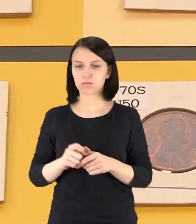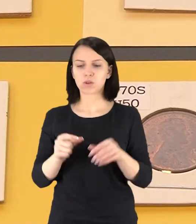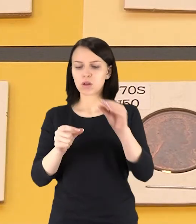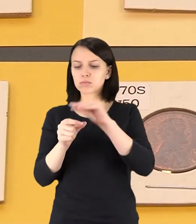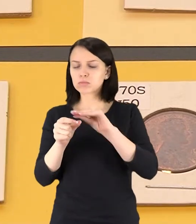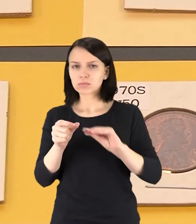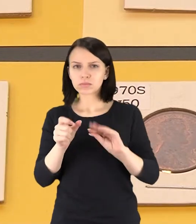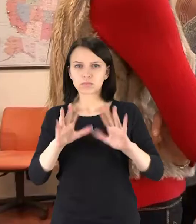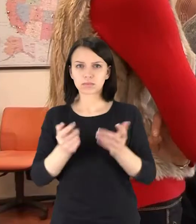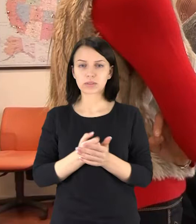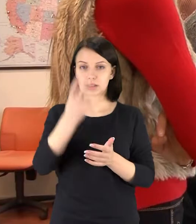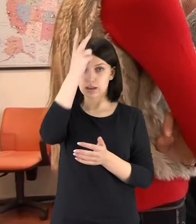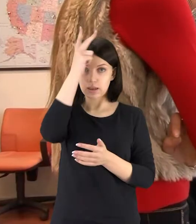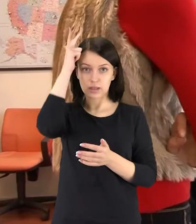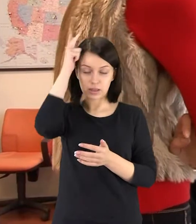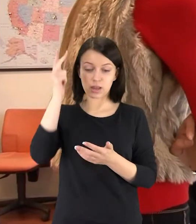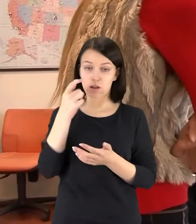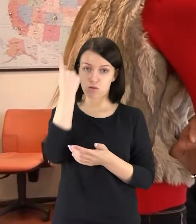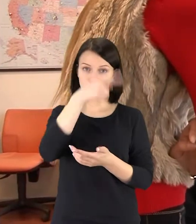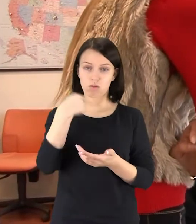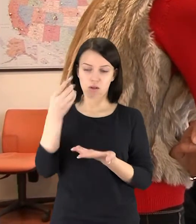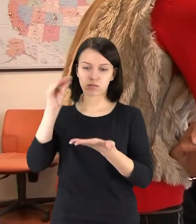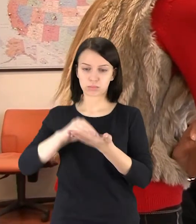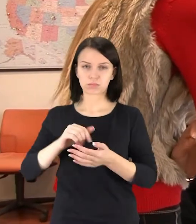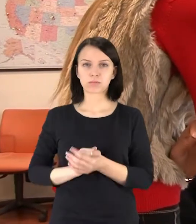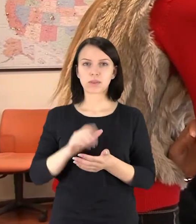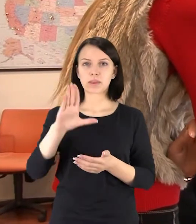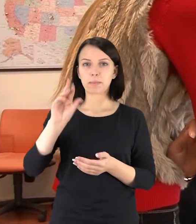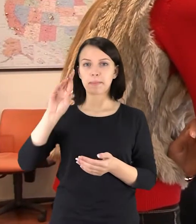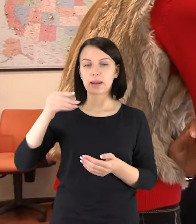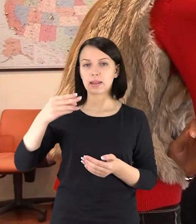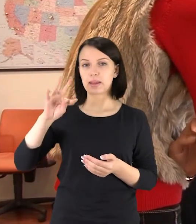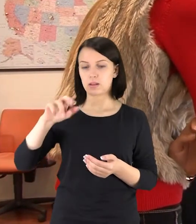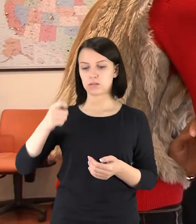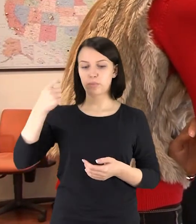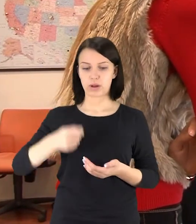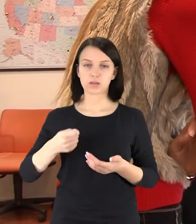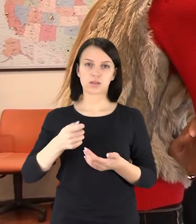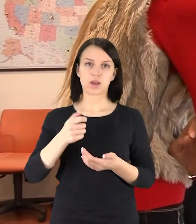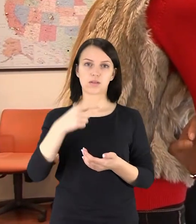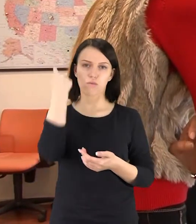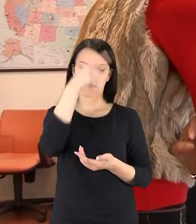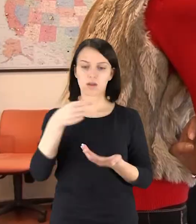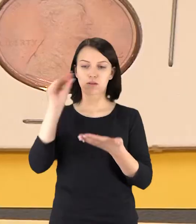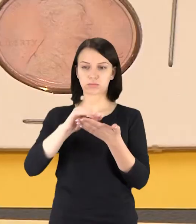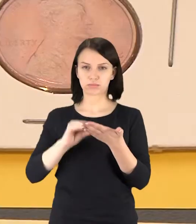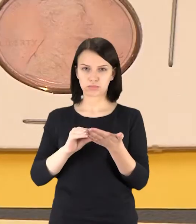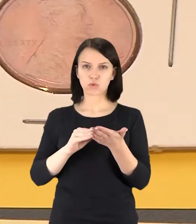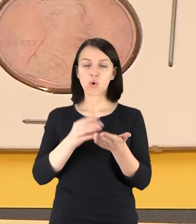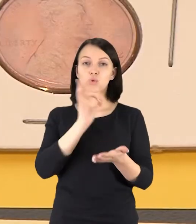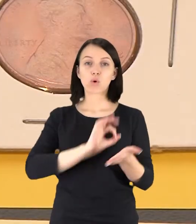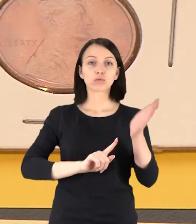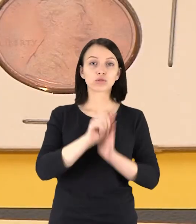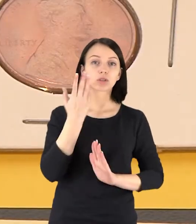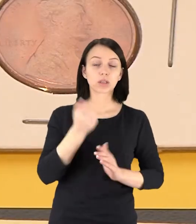monetos, kurių averse iškaldinta indieno galva. Viktoro Deivido Brennerio sukurtas prezidento Lincolno atvaizdas monetų averse pradėtos